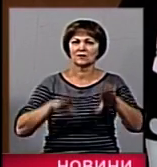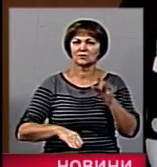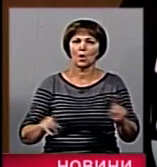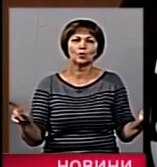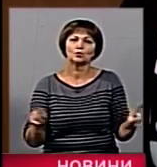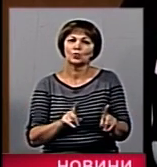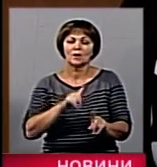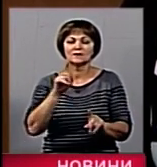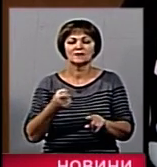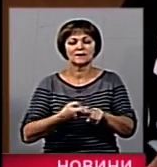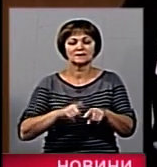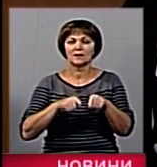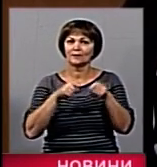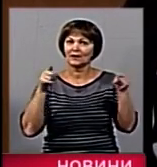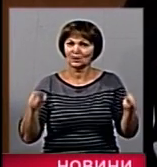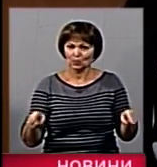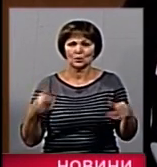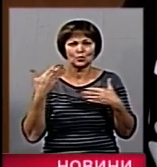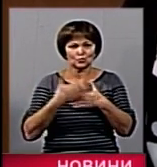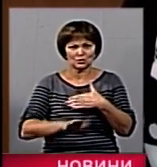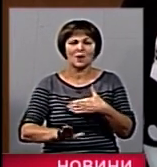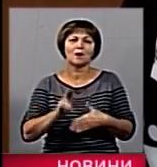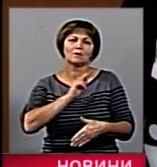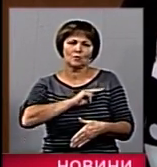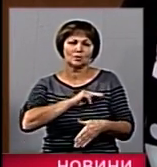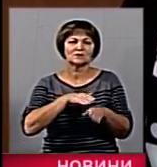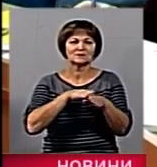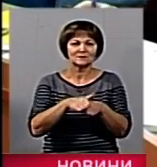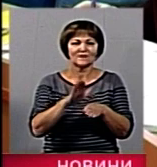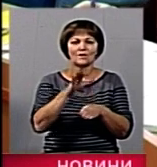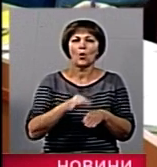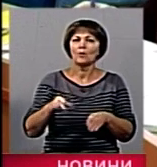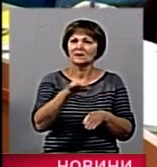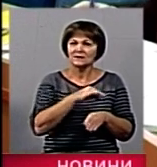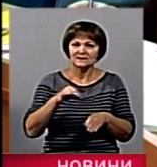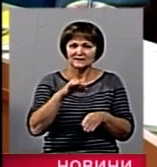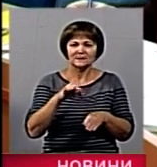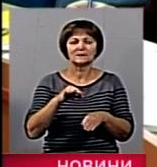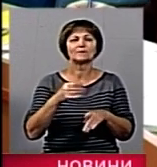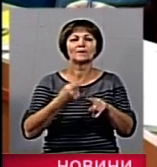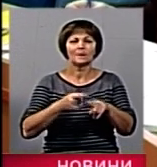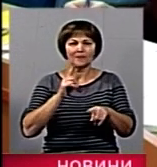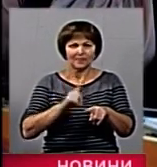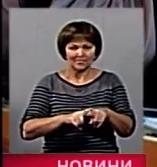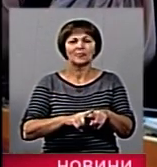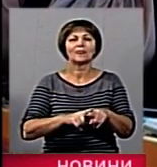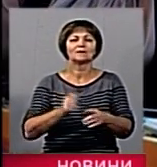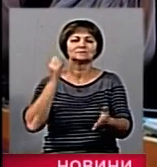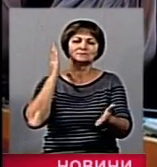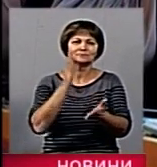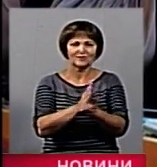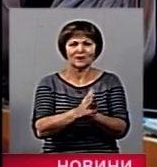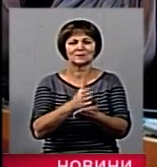за цей період вже певна робота зроблена в області. Вдаримо автопробігом по бездоріжжю та